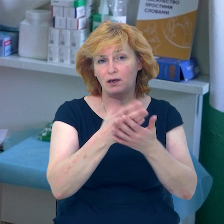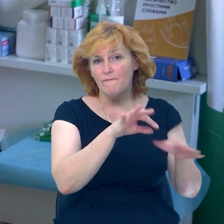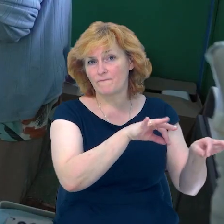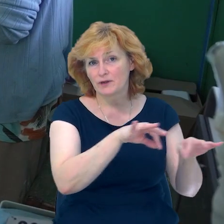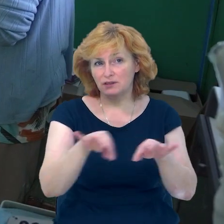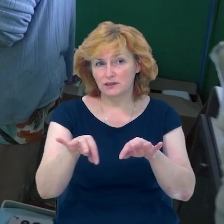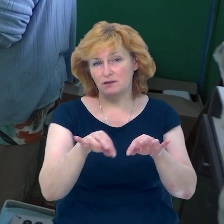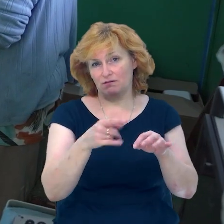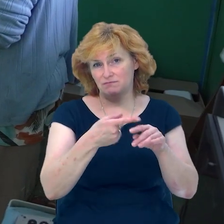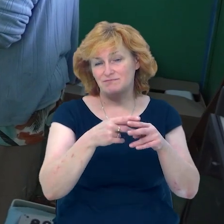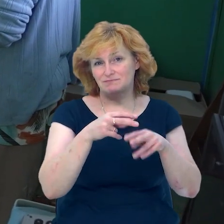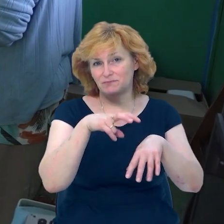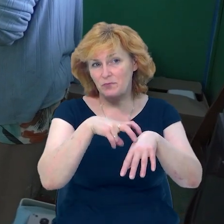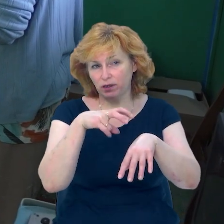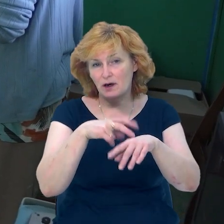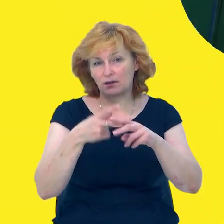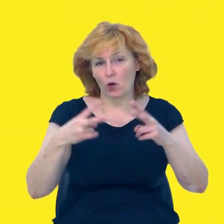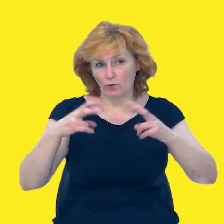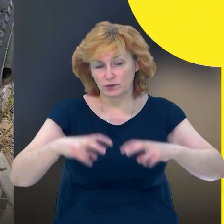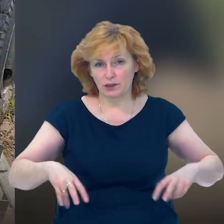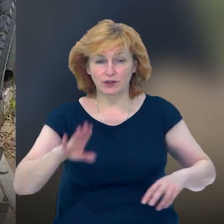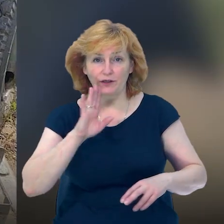проводять гінекологічні обстеження жінок.